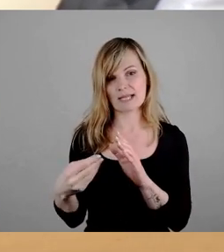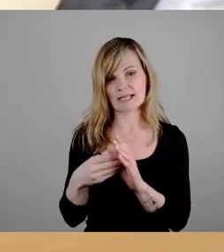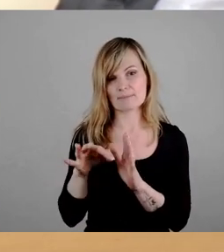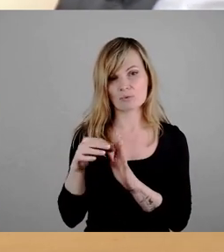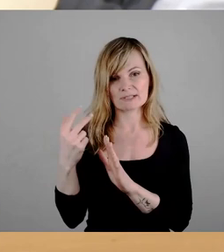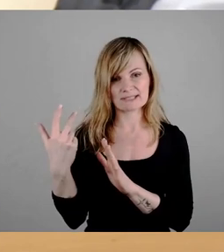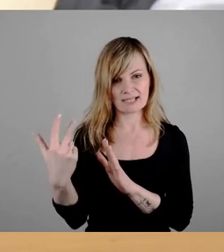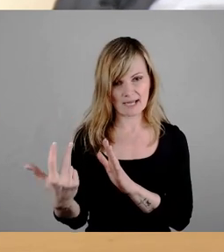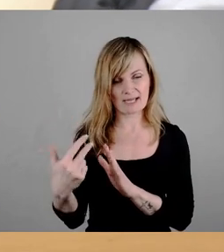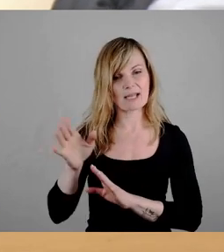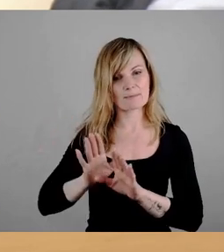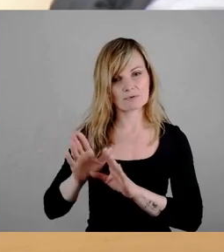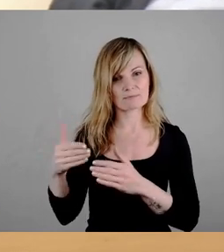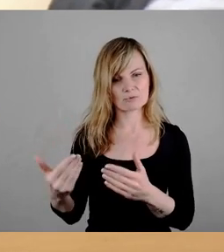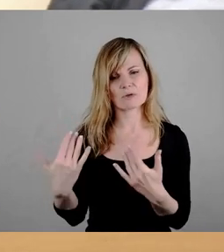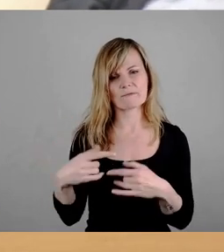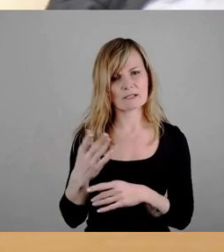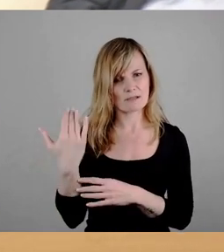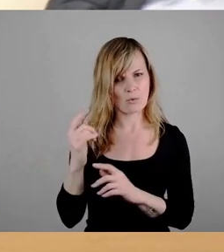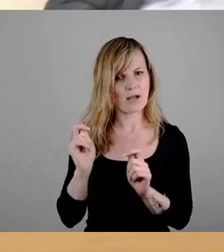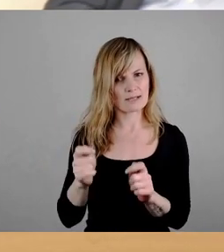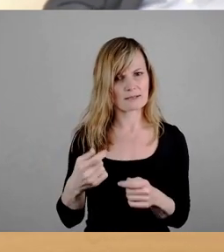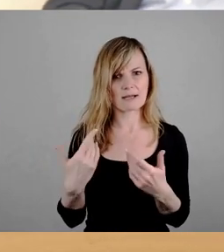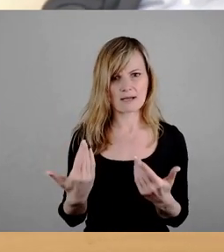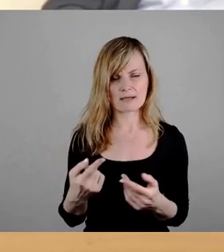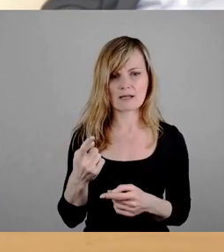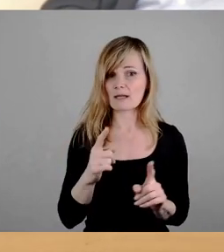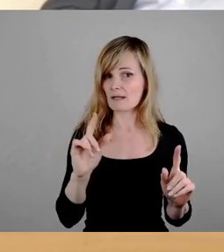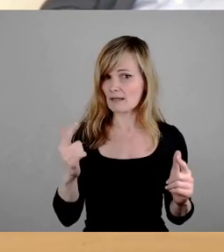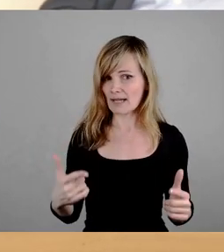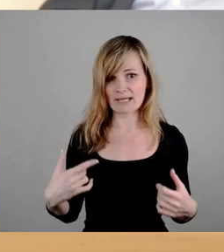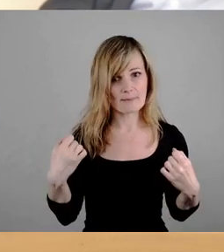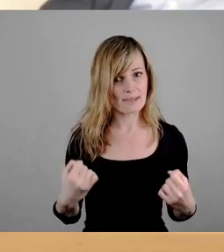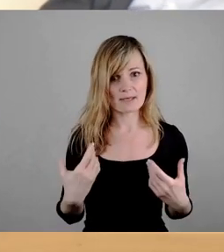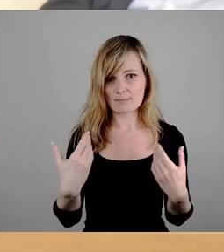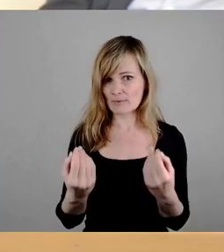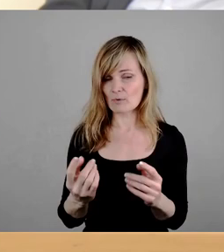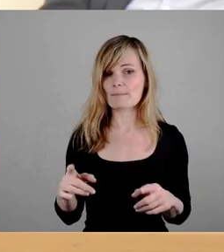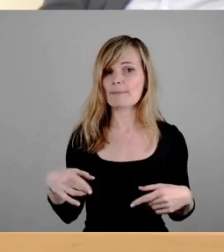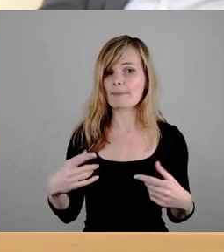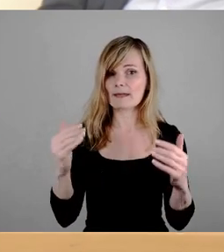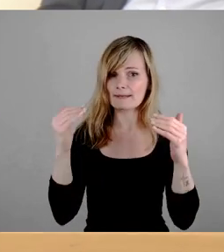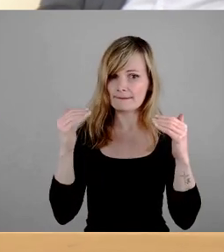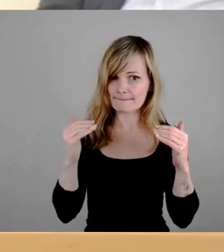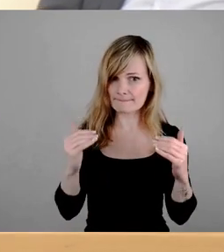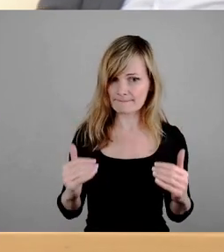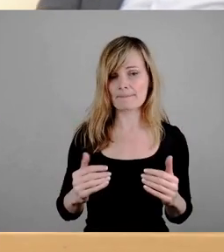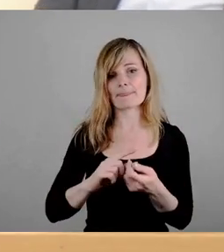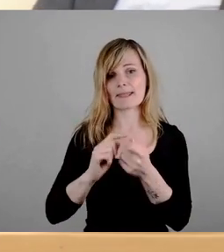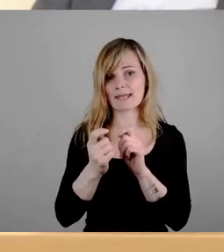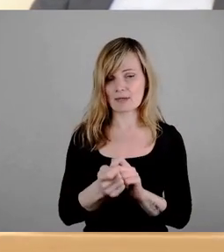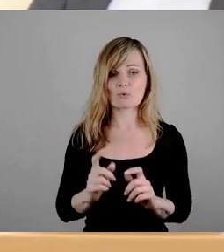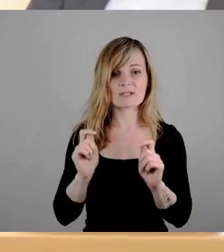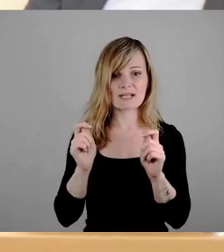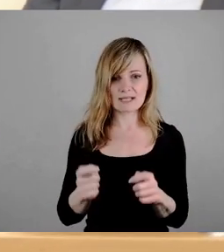so war es beantragt gewesen. Solltet ihr auch keine Mehrheit bekommen, dann gibt es einen Änderungsantrag der